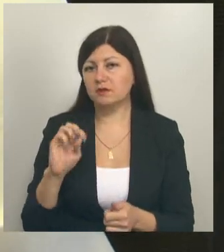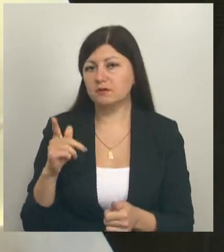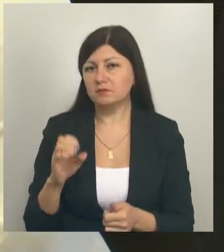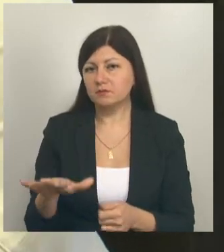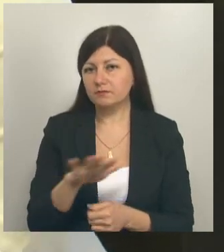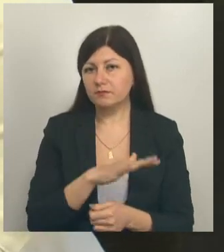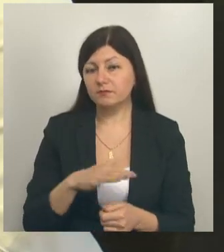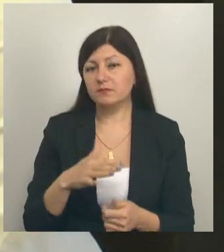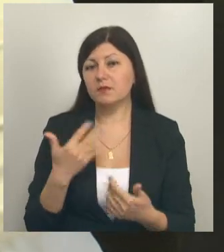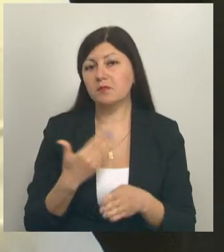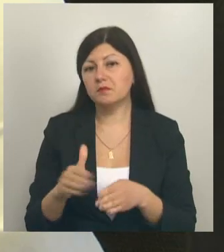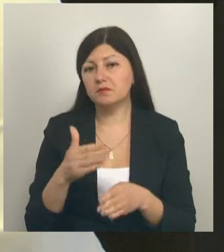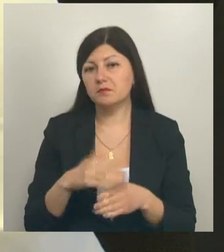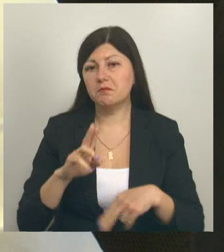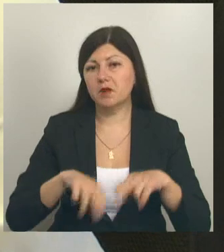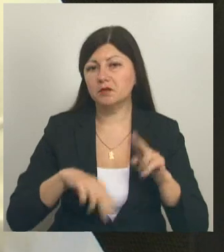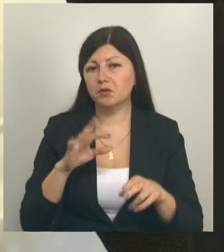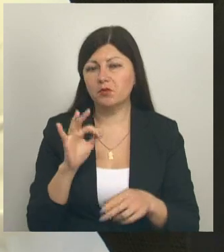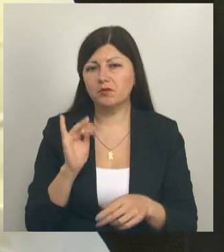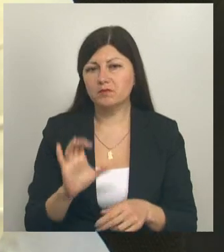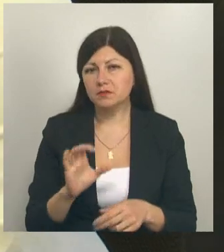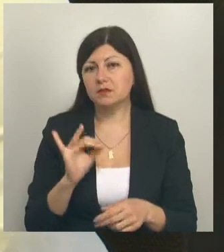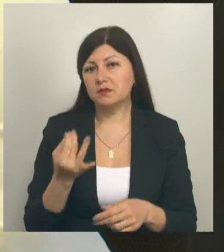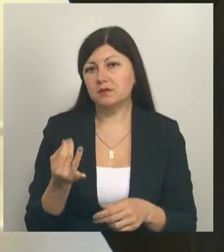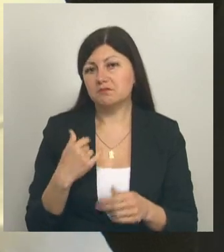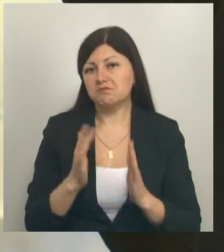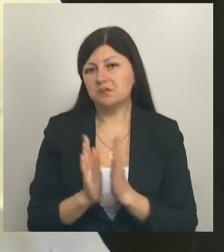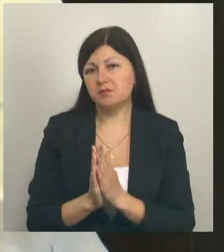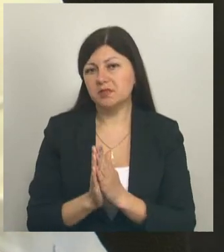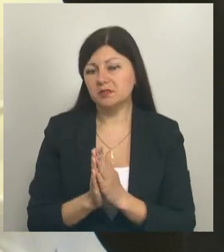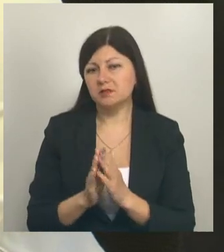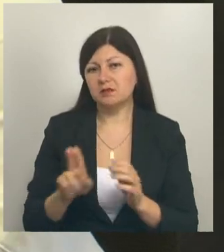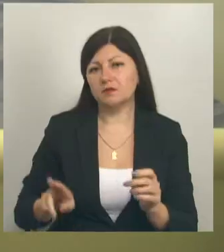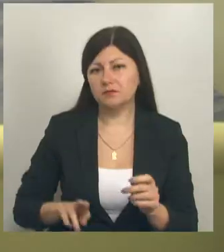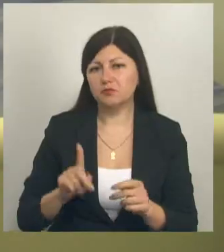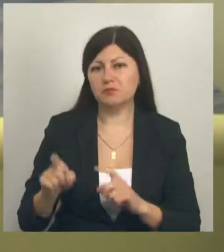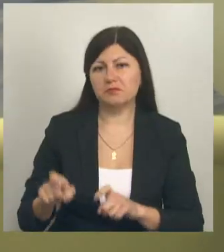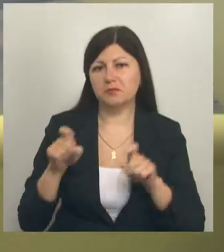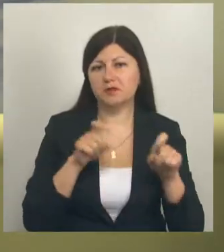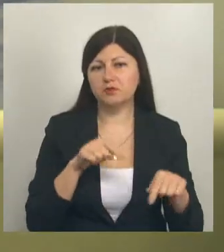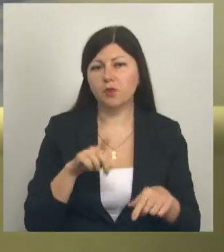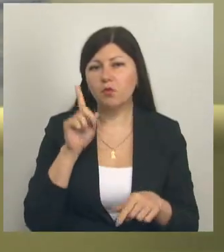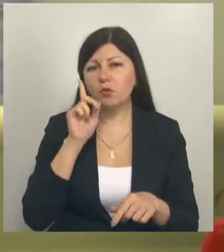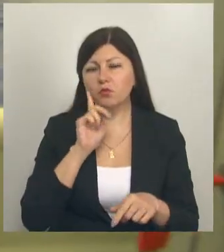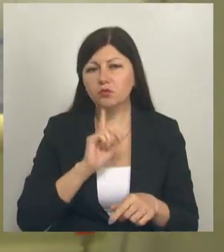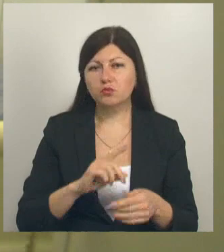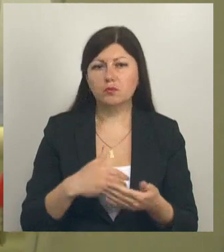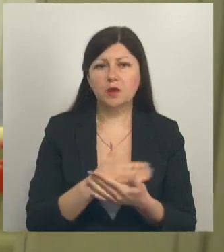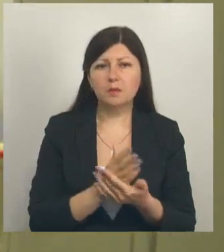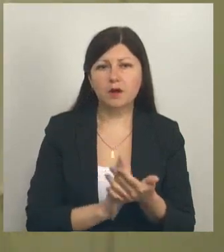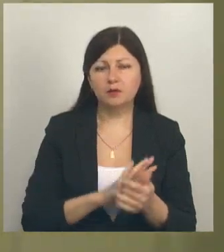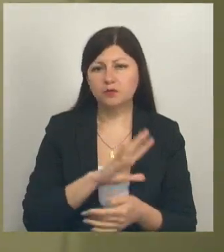Потом со временем здесь построили офис. И я попросила руководства, чтобы меня сюда перевели. Удобное, оборудованное.